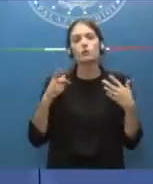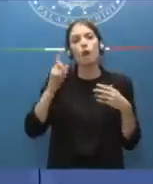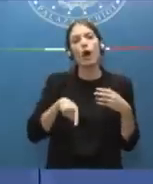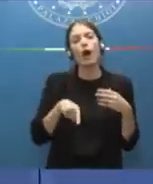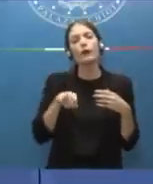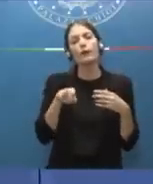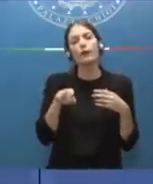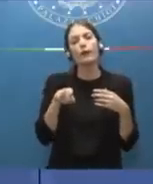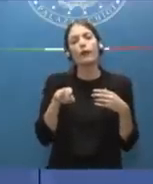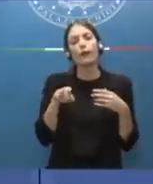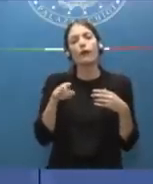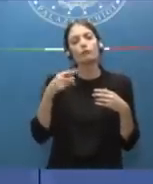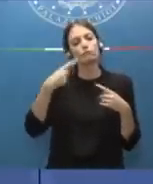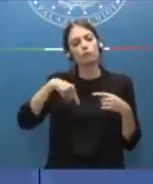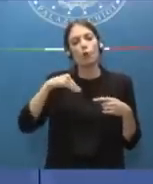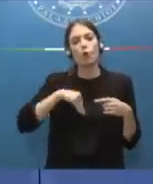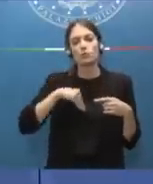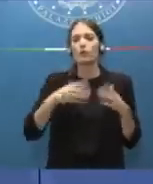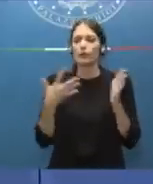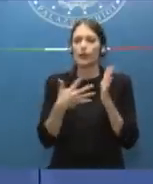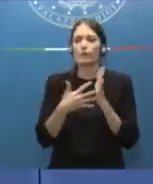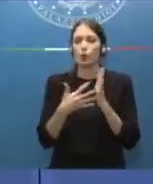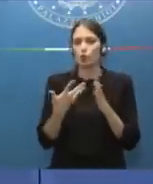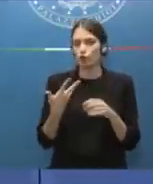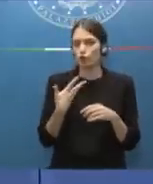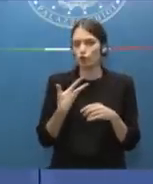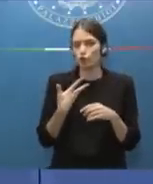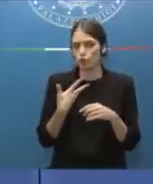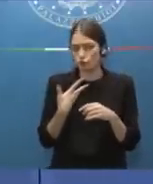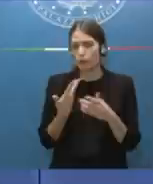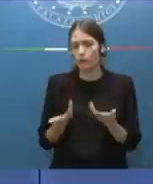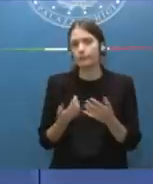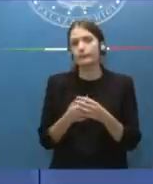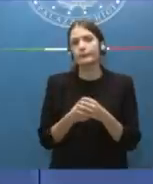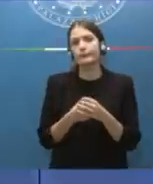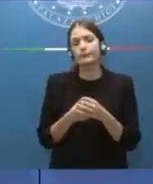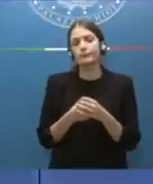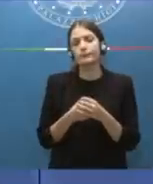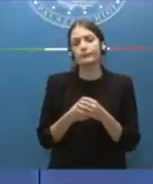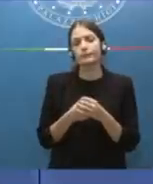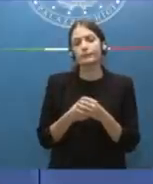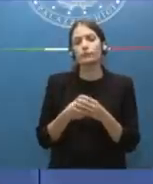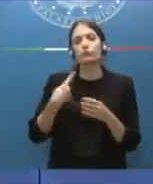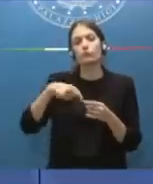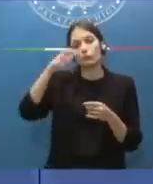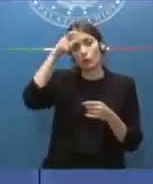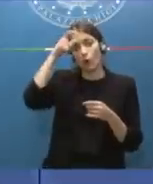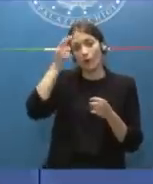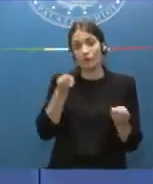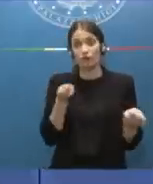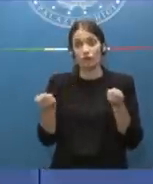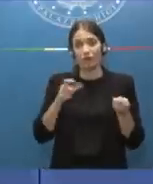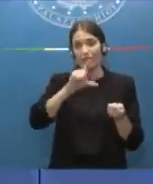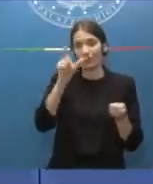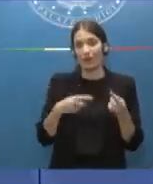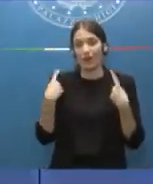consapevolezza delle difficoltà che noi incontriamo. Credo che il fatto di trovarci a governare questa nazione nel periodo più